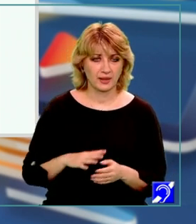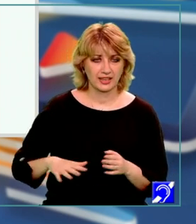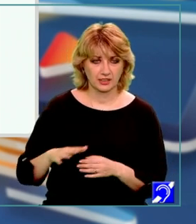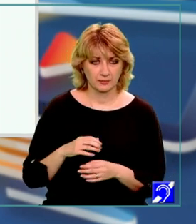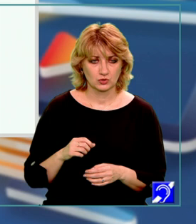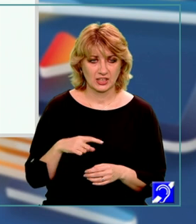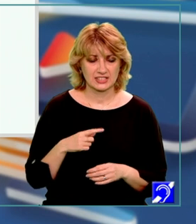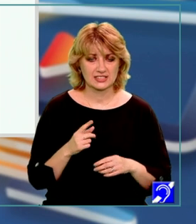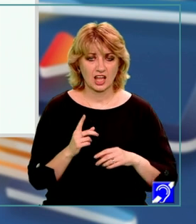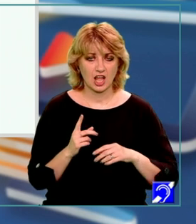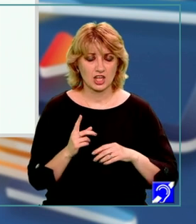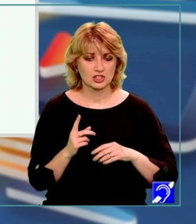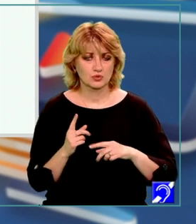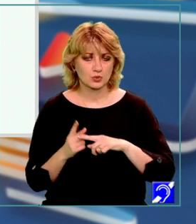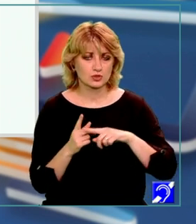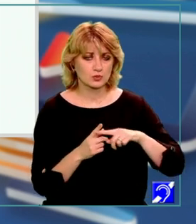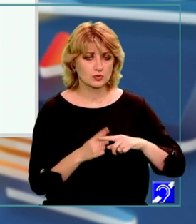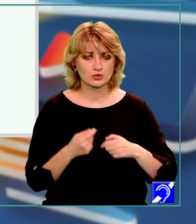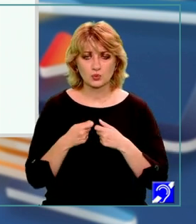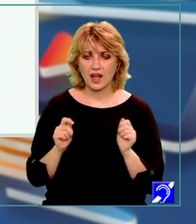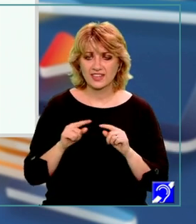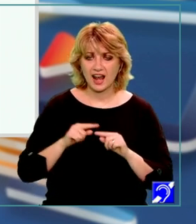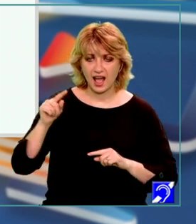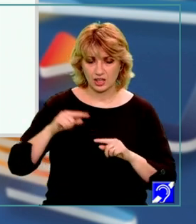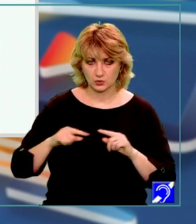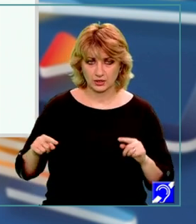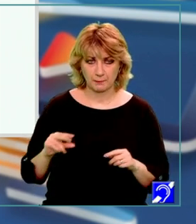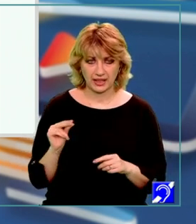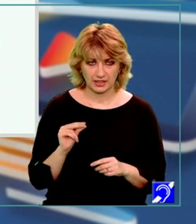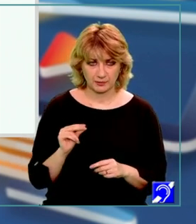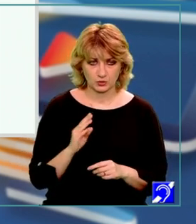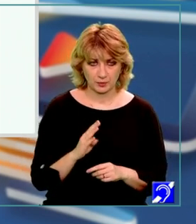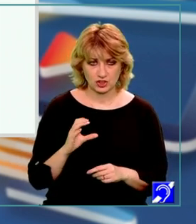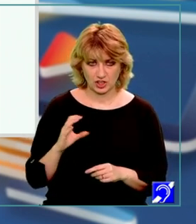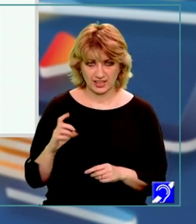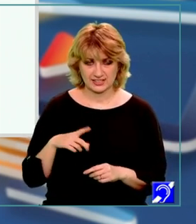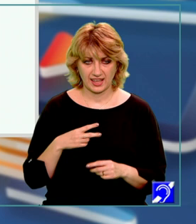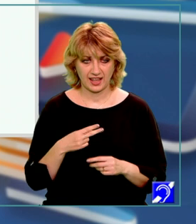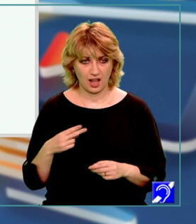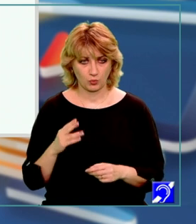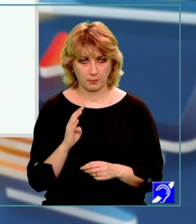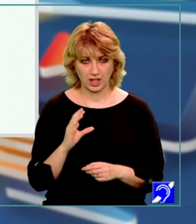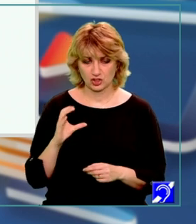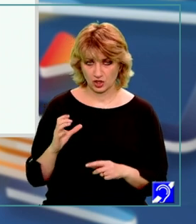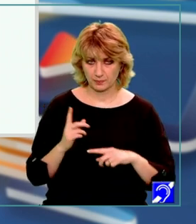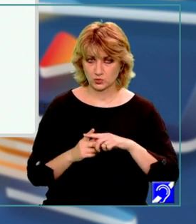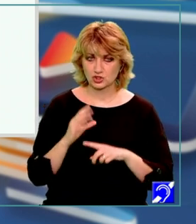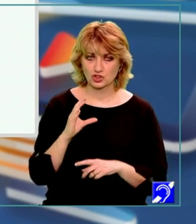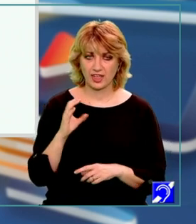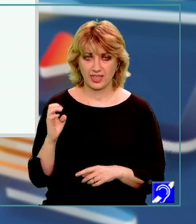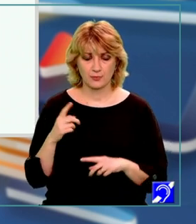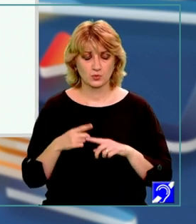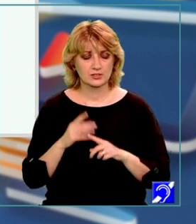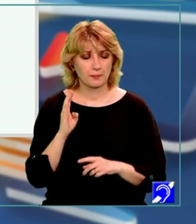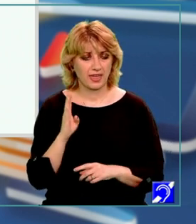înseamnă suma lungimilor laturilor și atunci perimetrul triunghiului BCE este egal cu BC plus CE